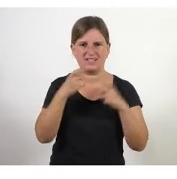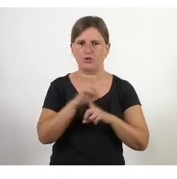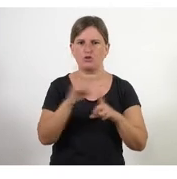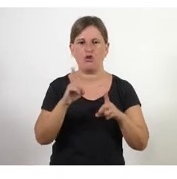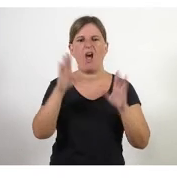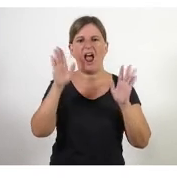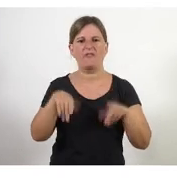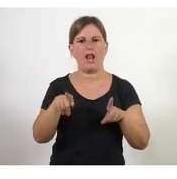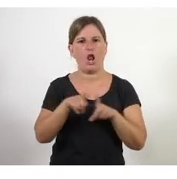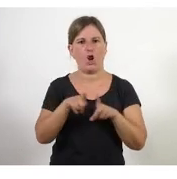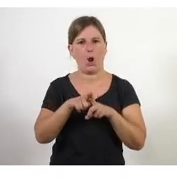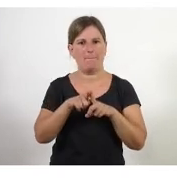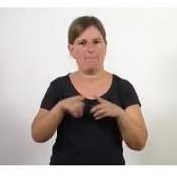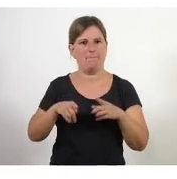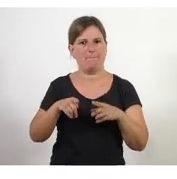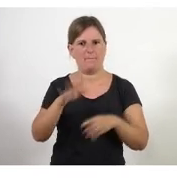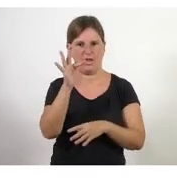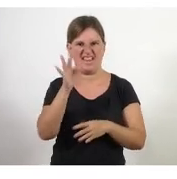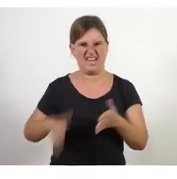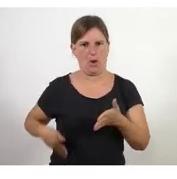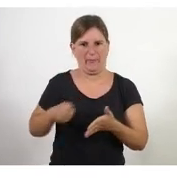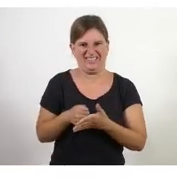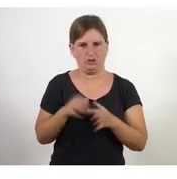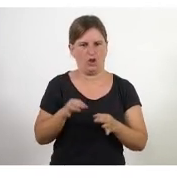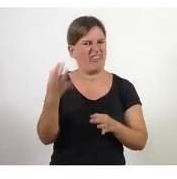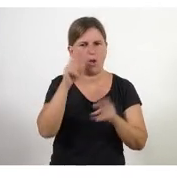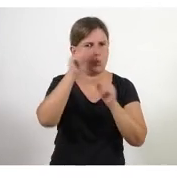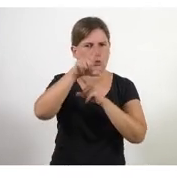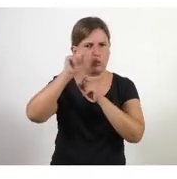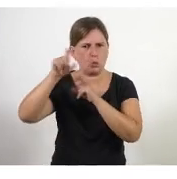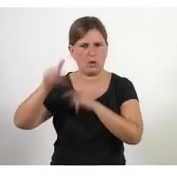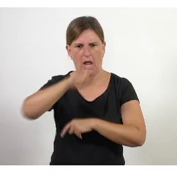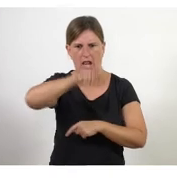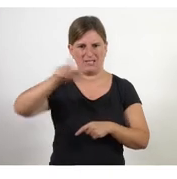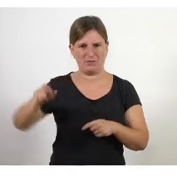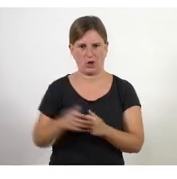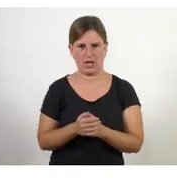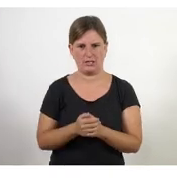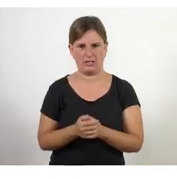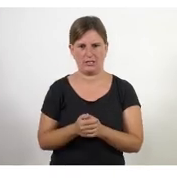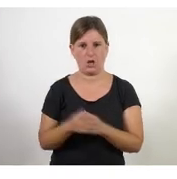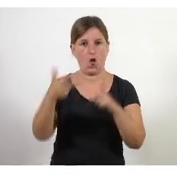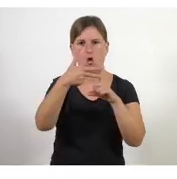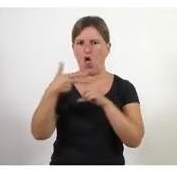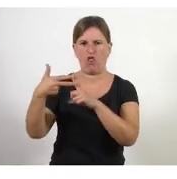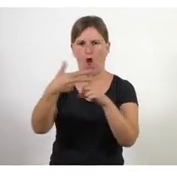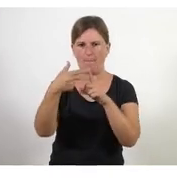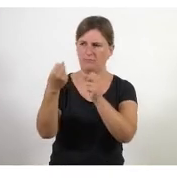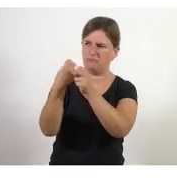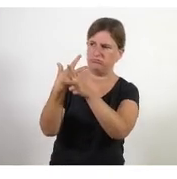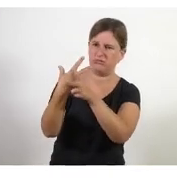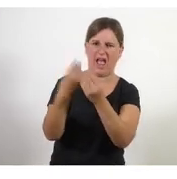inversió trucar a les persones fer un zoom amb les persones amb els socis